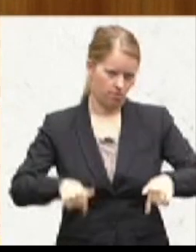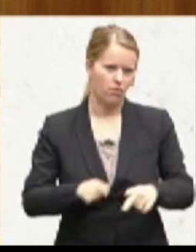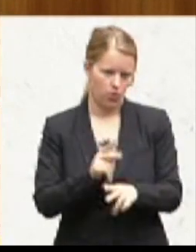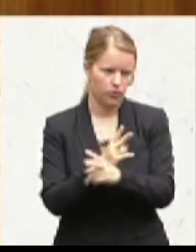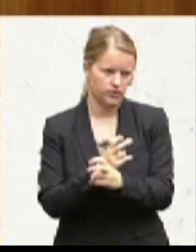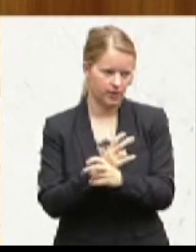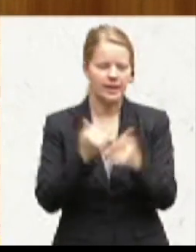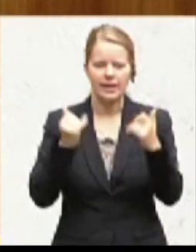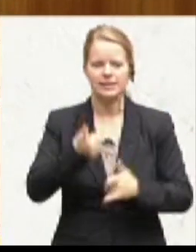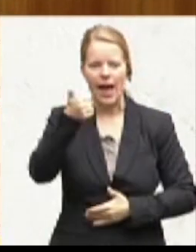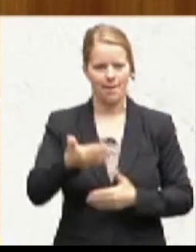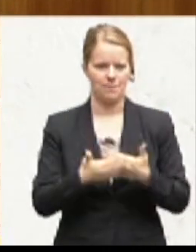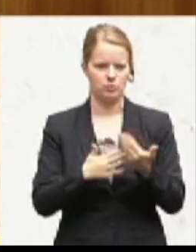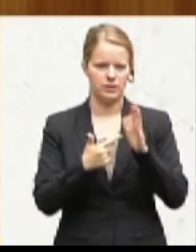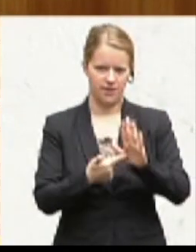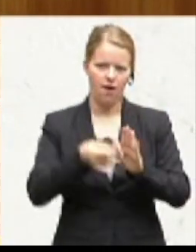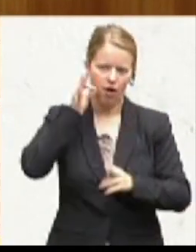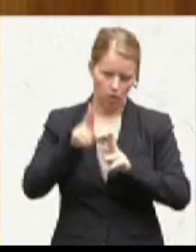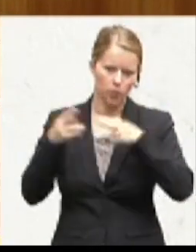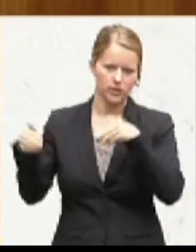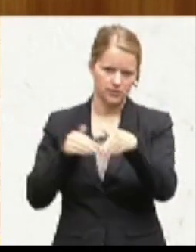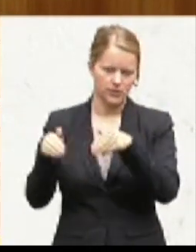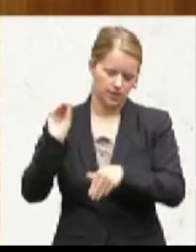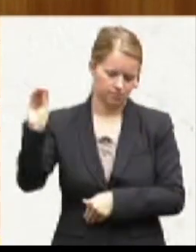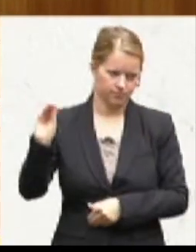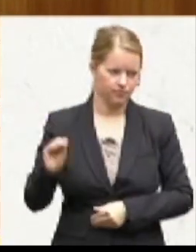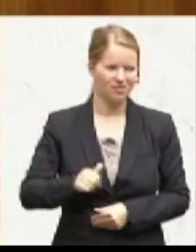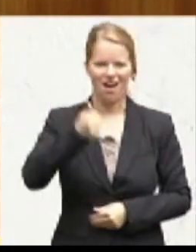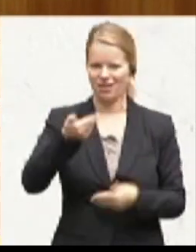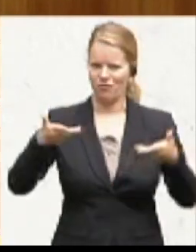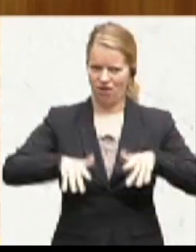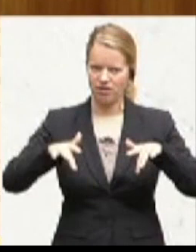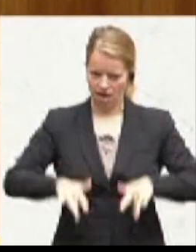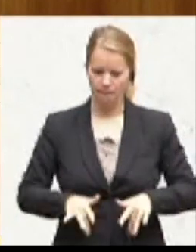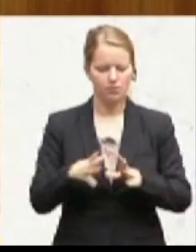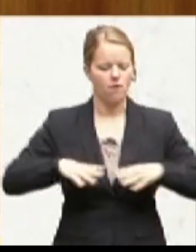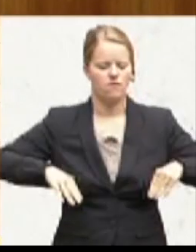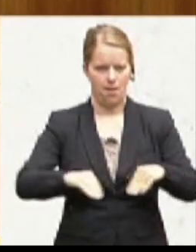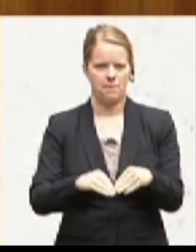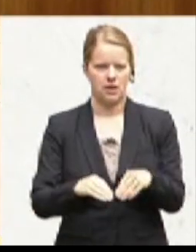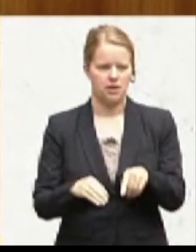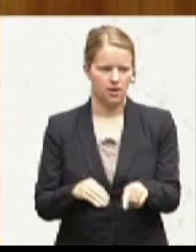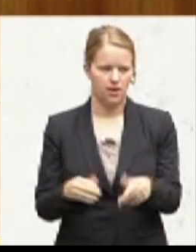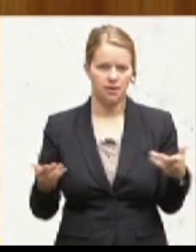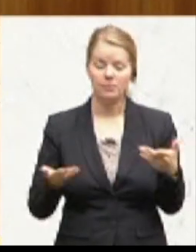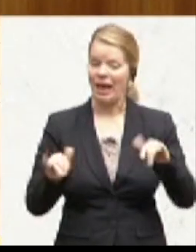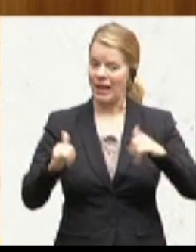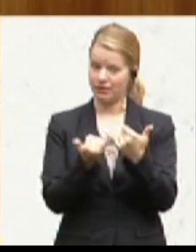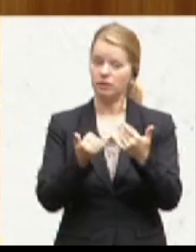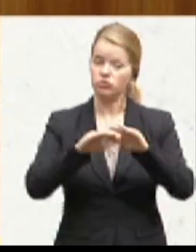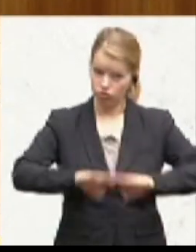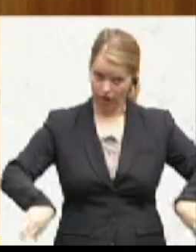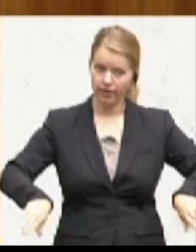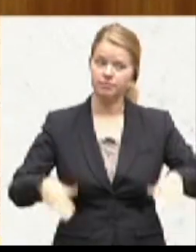Bundesminister, dass es auch, es gibt hier, ich habe hier einen Fall mit einer Familie. Eltern lassen sich scheiden. Mutter stellt